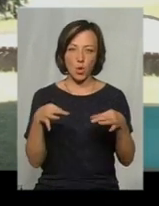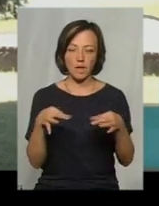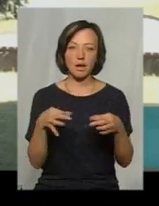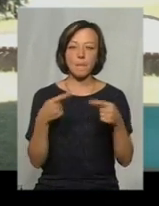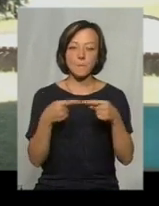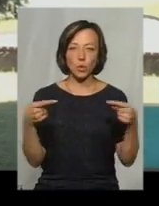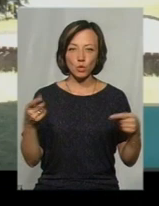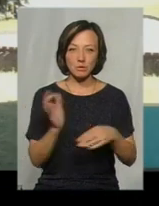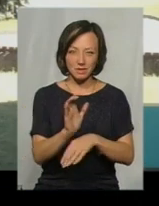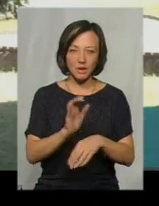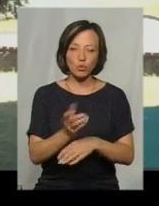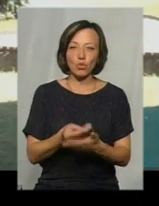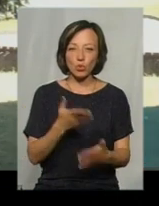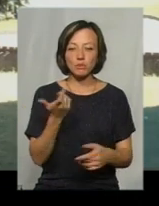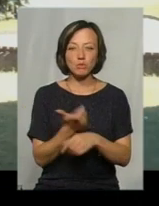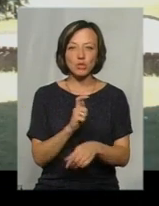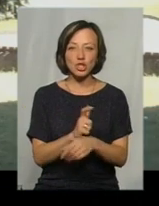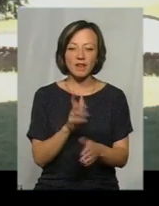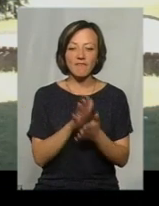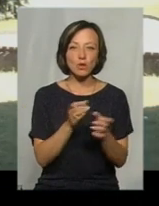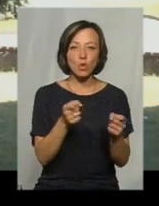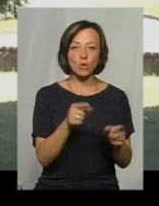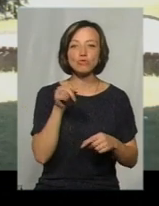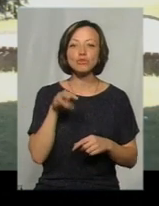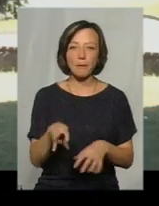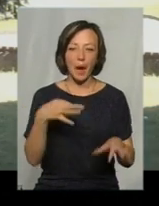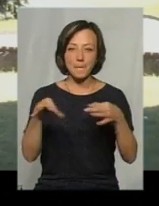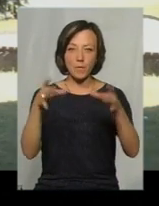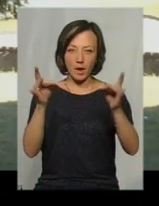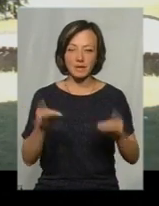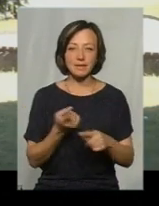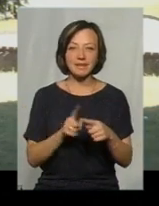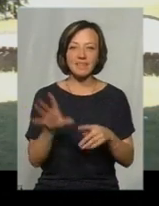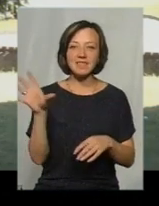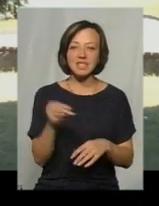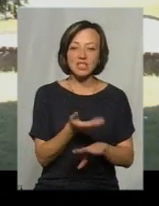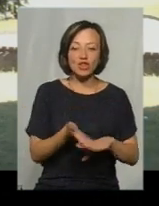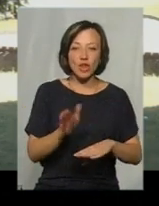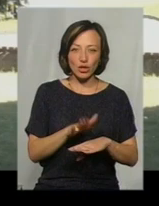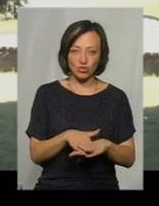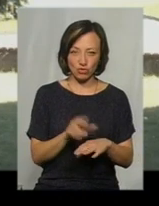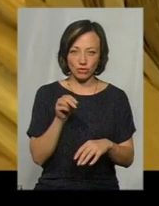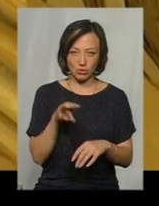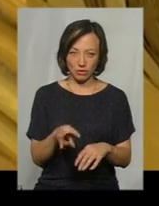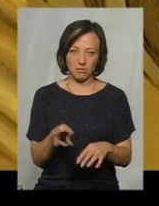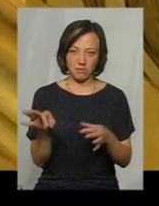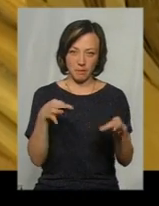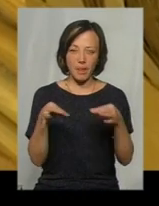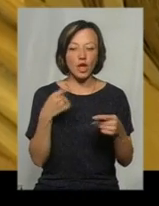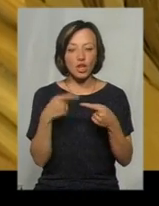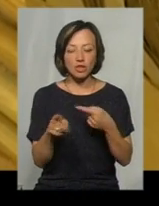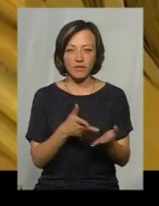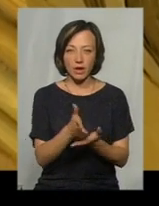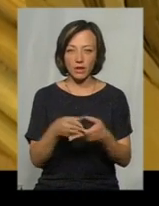через неї набагато дорожча, і більше відходів, ніж поліетиленового пакету. Це все складніше. Я думаю, що потрібно шукати якісь інші